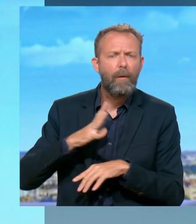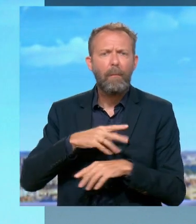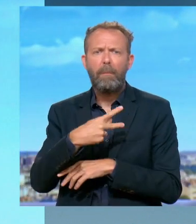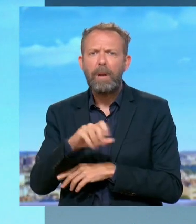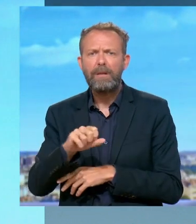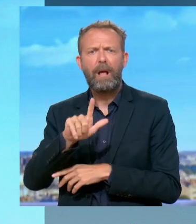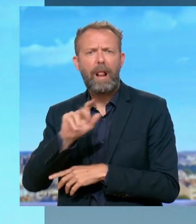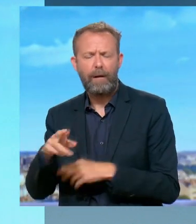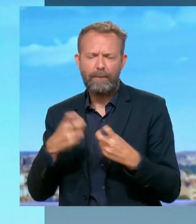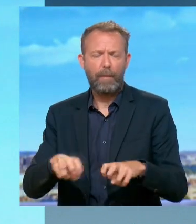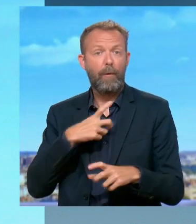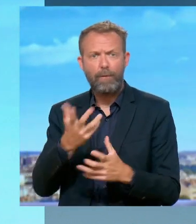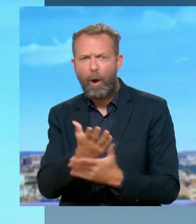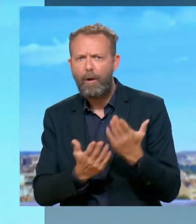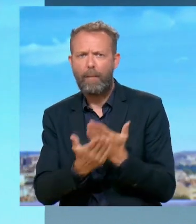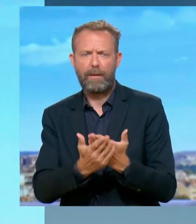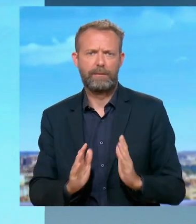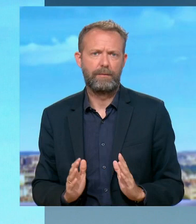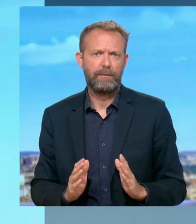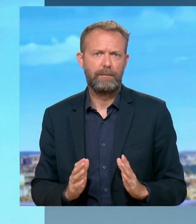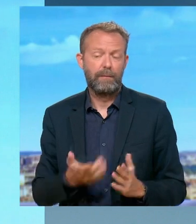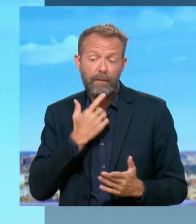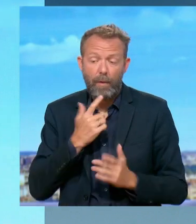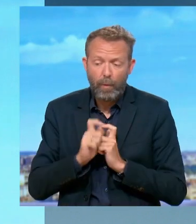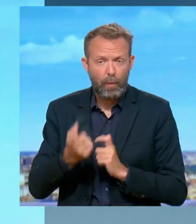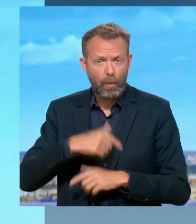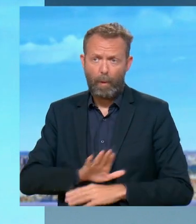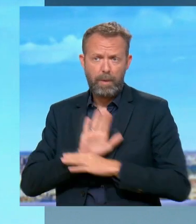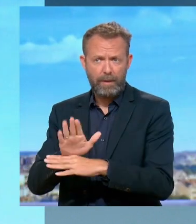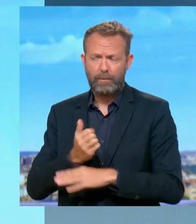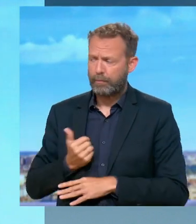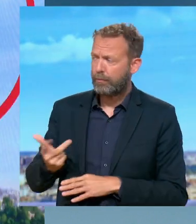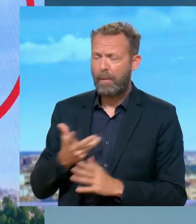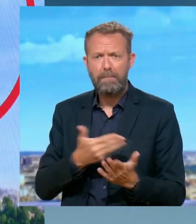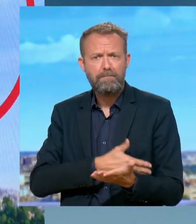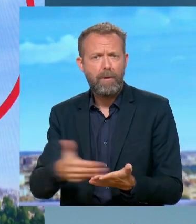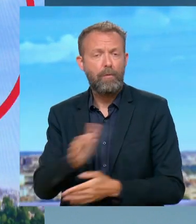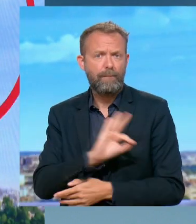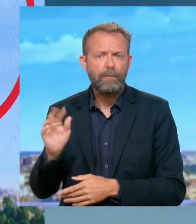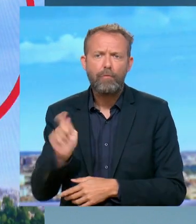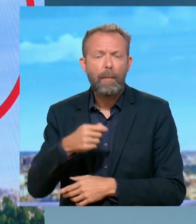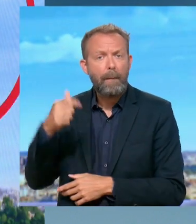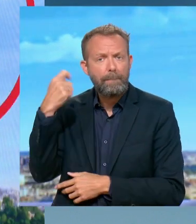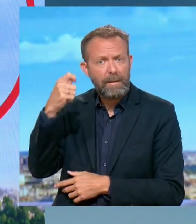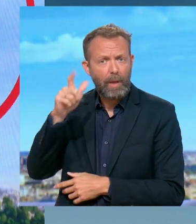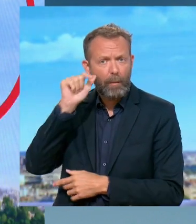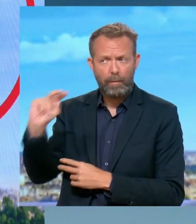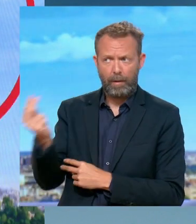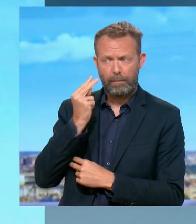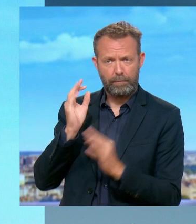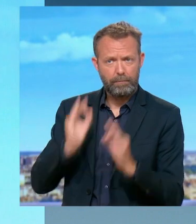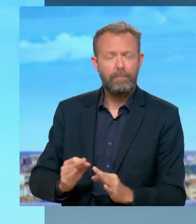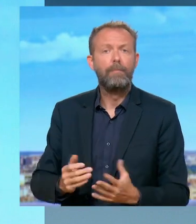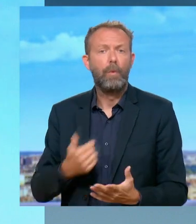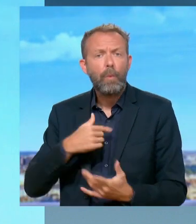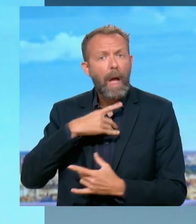PS, ALR, etc. On veut les remplacer. Donc, par conséquent, nous représentons des millions de Français. Il est bien normal que le président de République nous prenne en considération. Nous